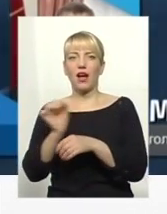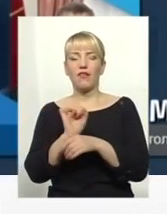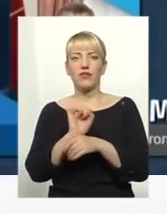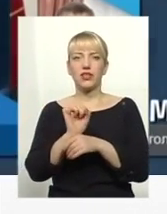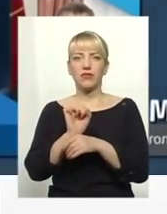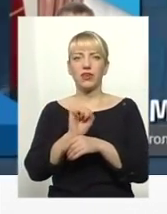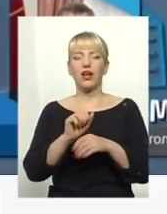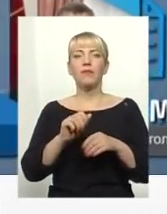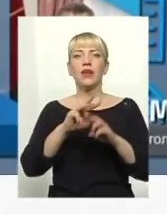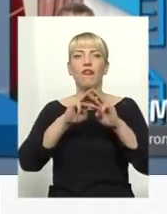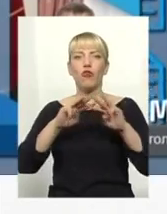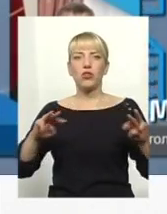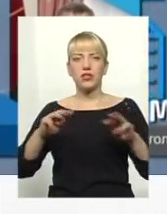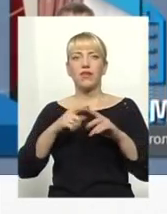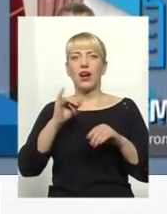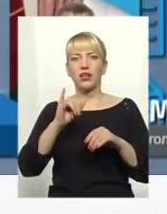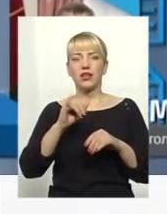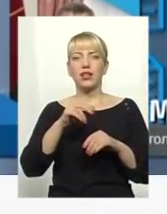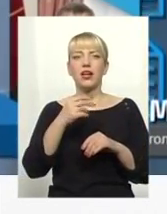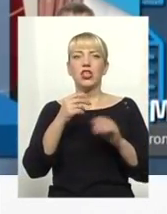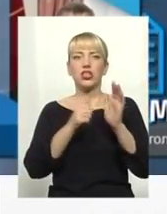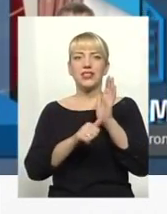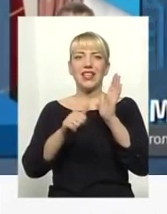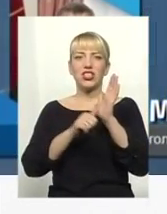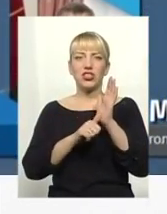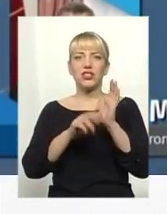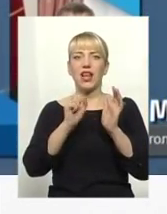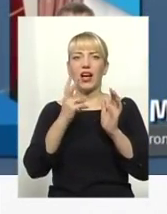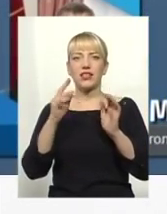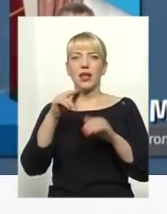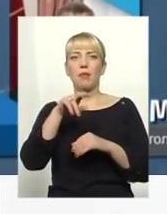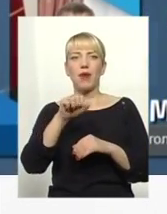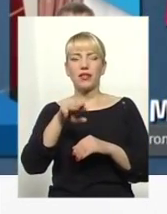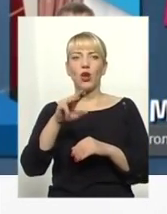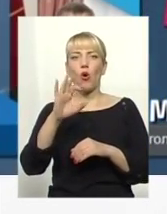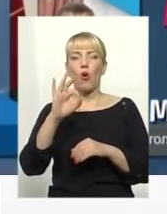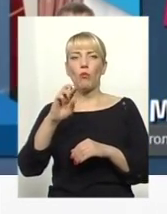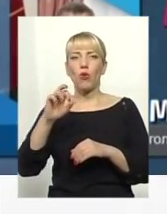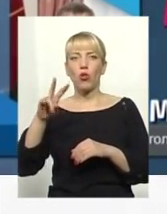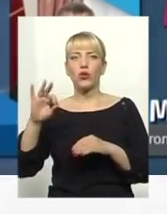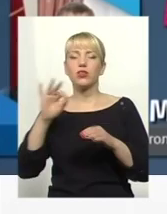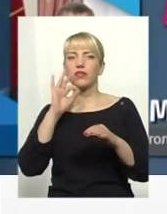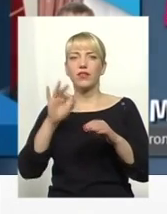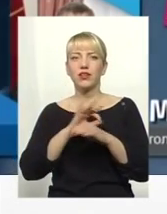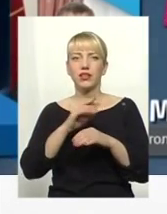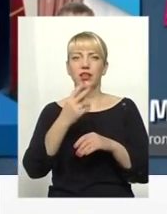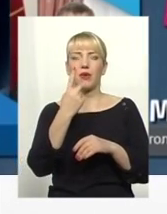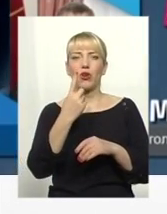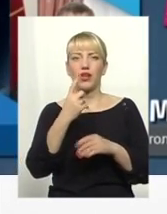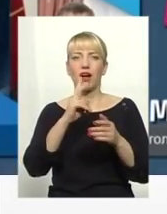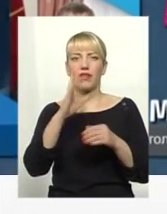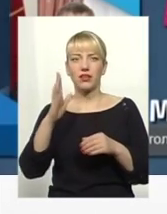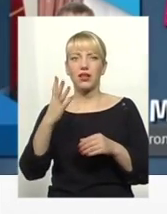-ма акціями «Падоболонь», а от у дружини голови облради – одна квартира, п'ять земельних ділянок, два